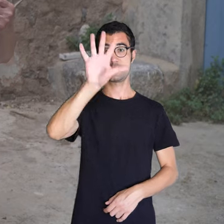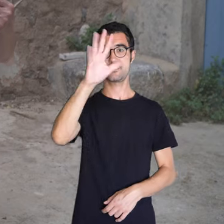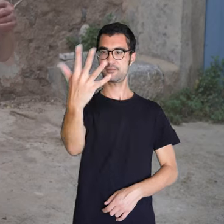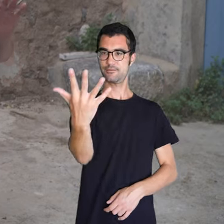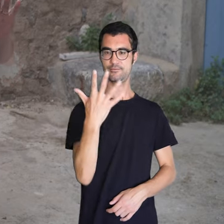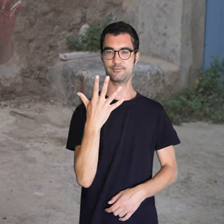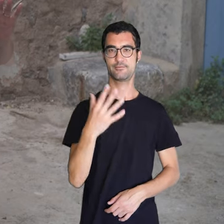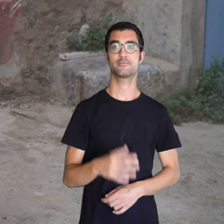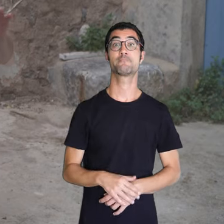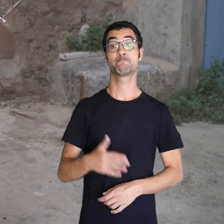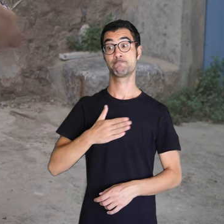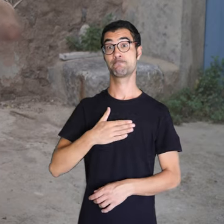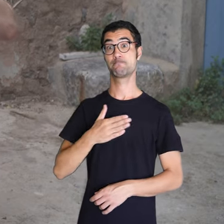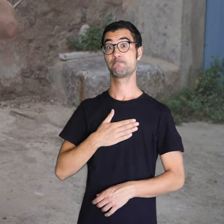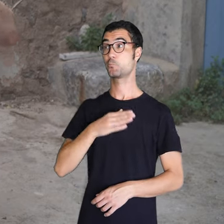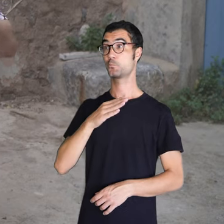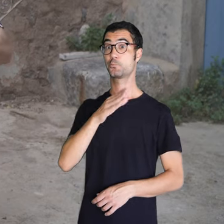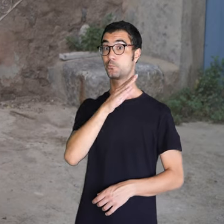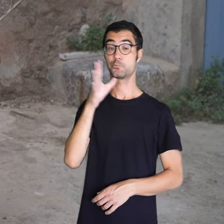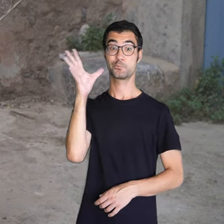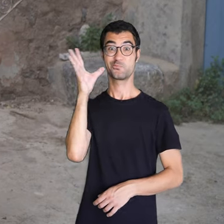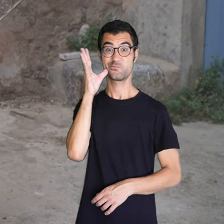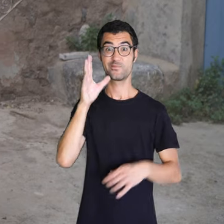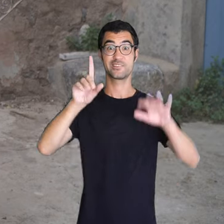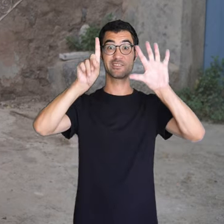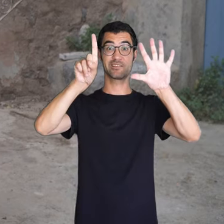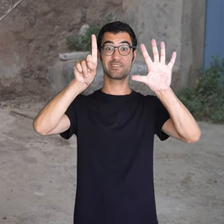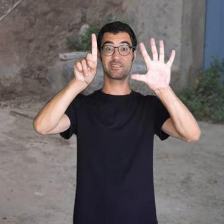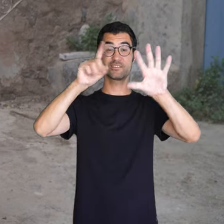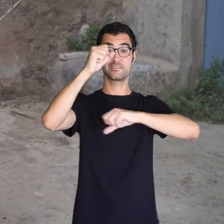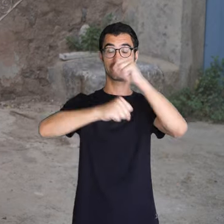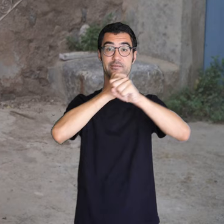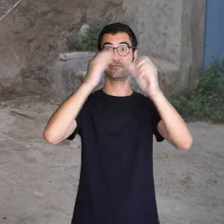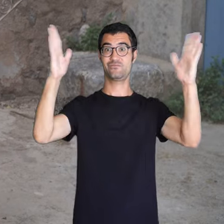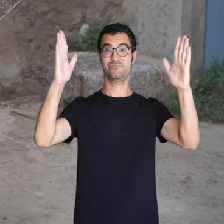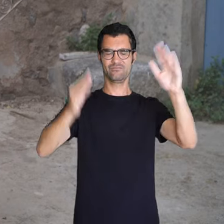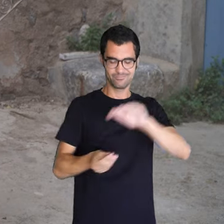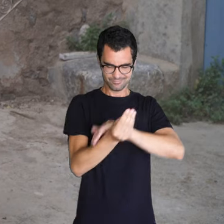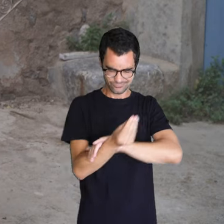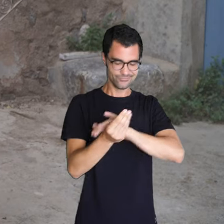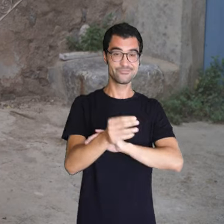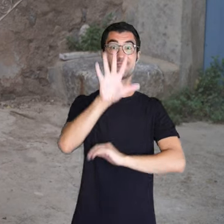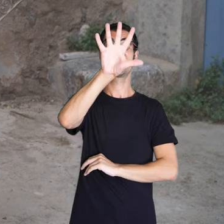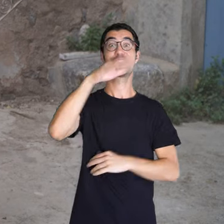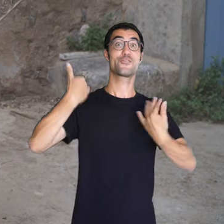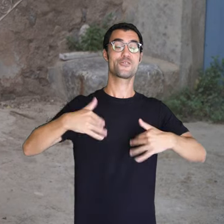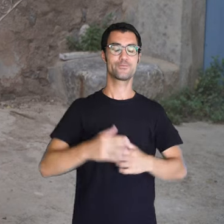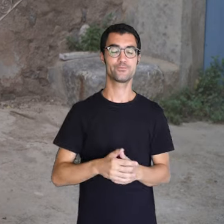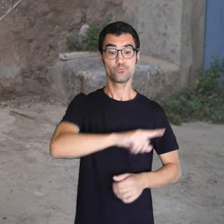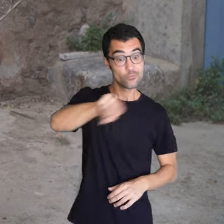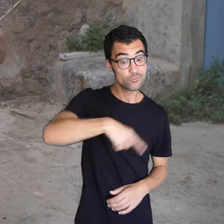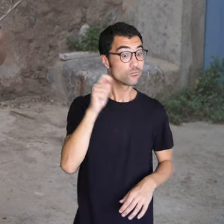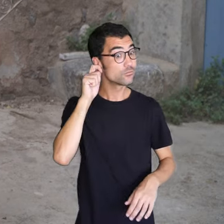a sis anys, va tenir cinc infants. I mos deia, ala, venga, ninetes, us heu d'aixecar a vos, com m'heu d'ajudar,